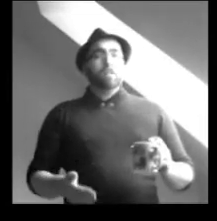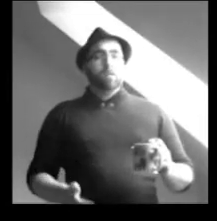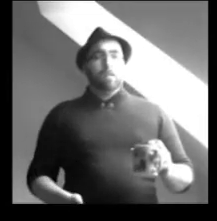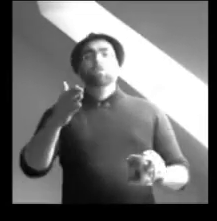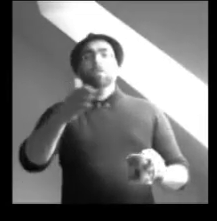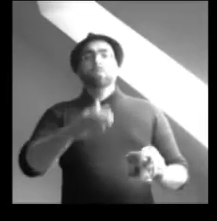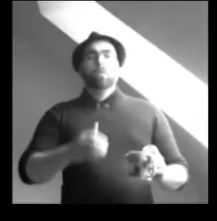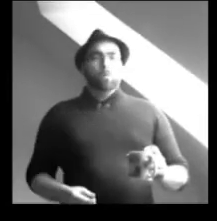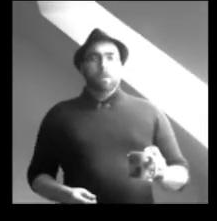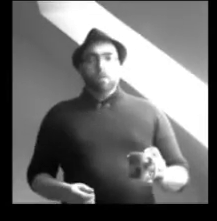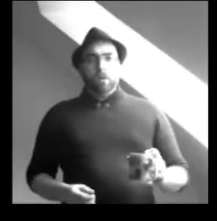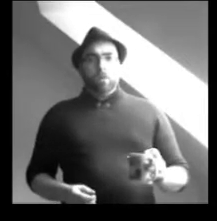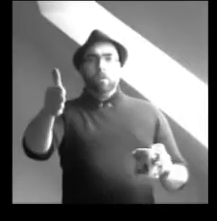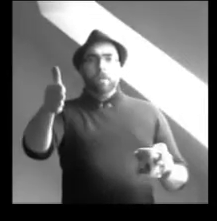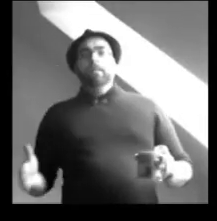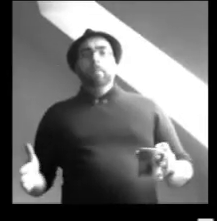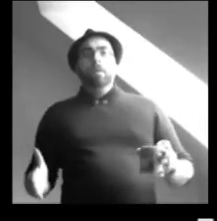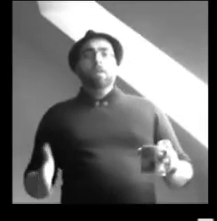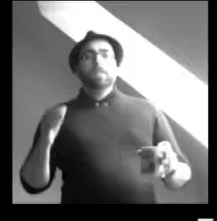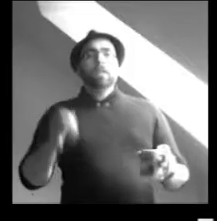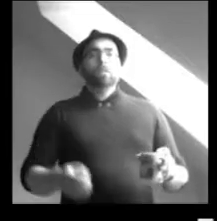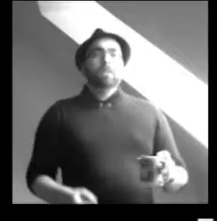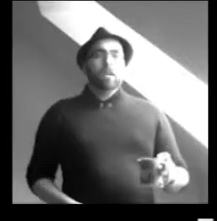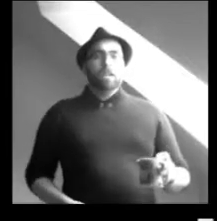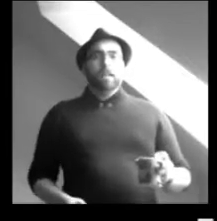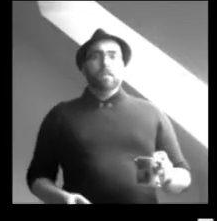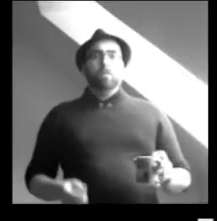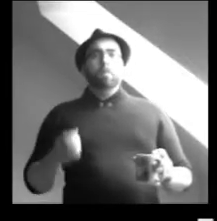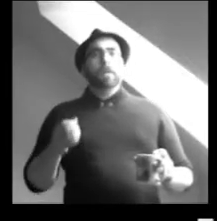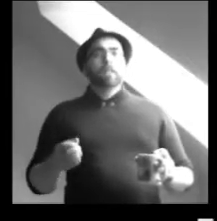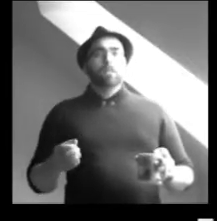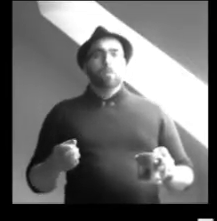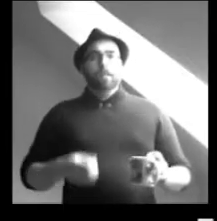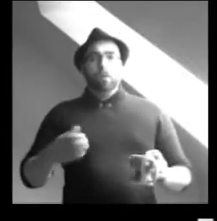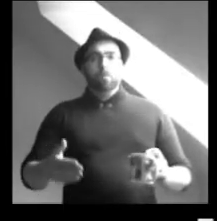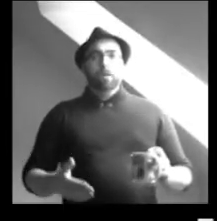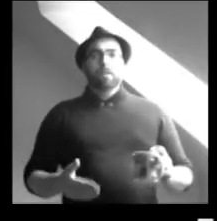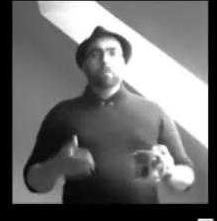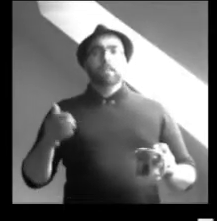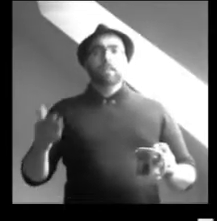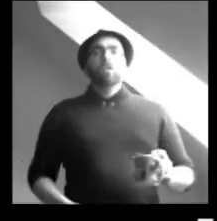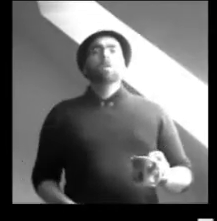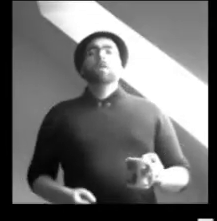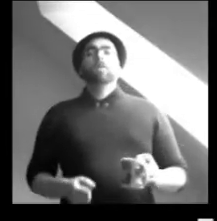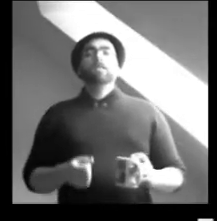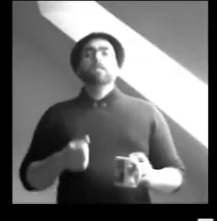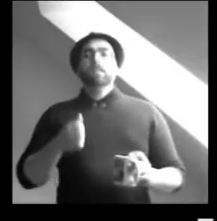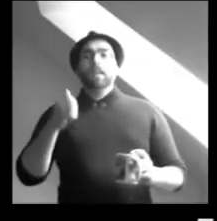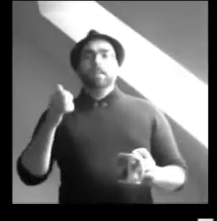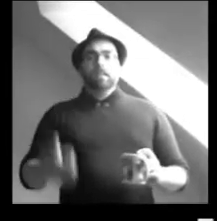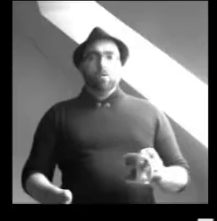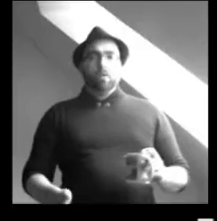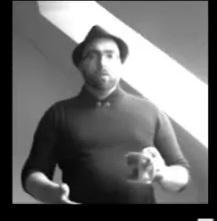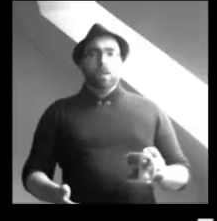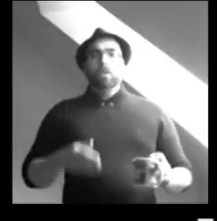réinterprétation de signes. Trois mots donc, pour essayer de faire court. Premièrement, d'abord, le scénario de Taylor Sheridan est une perle d'écriture, délivrant progressivement l'intrigue, loin de la facilité